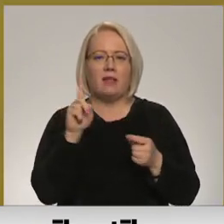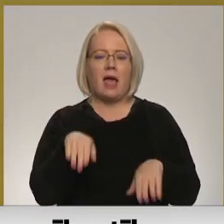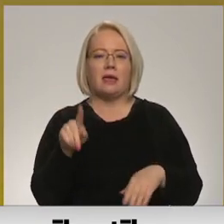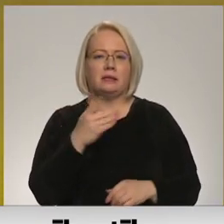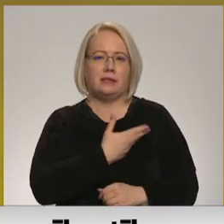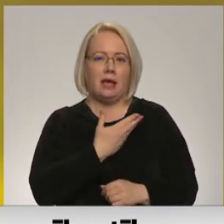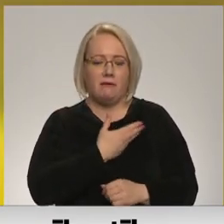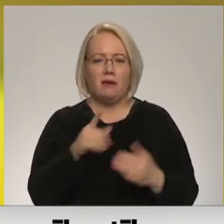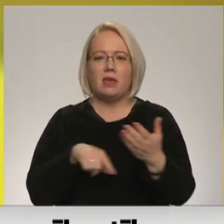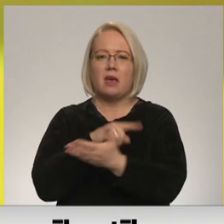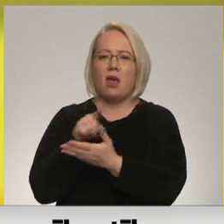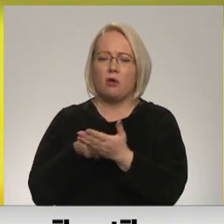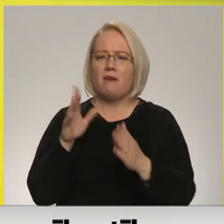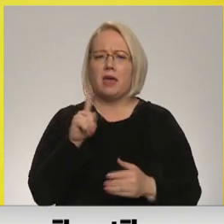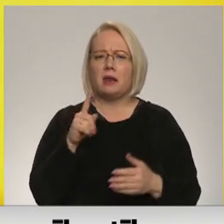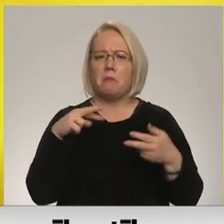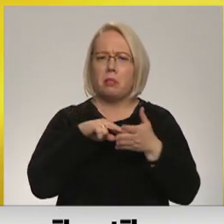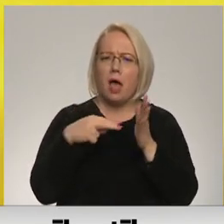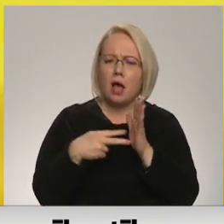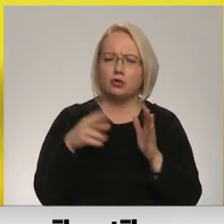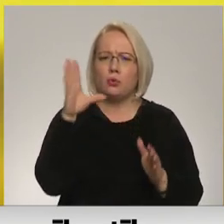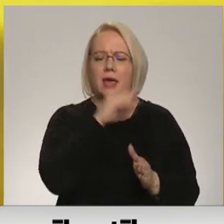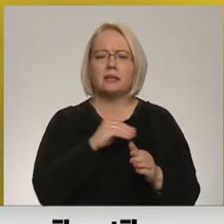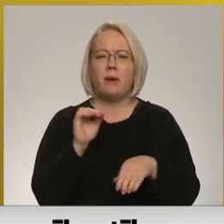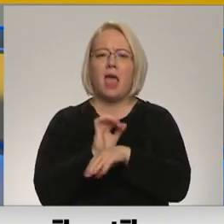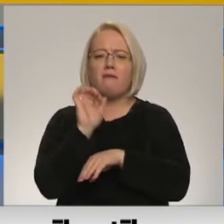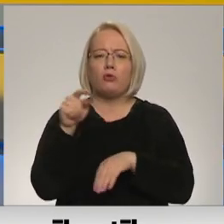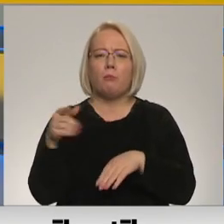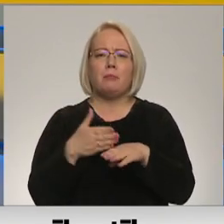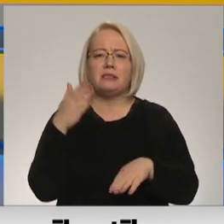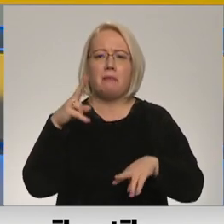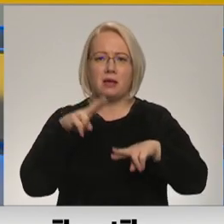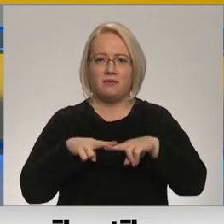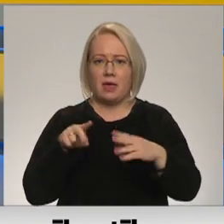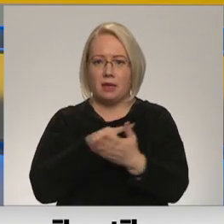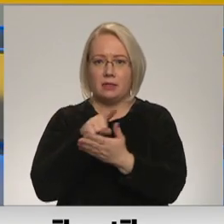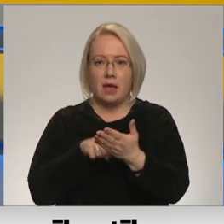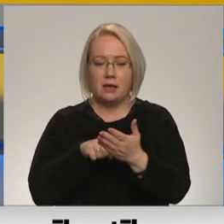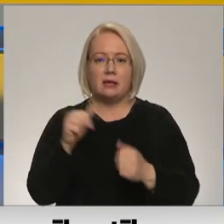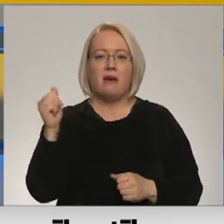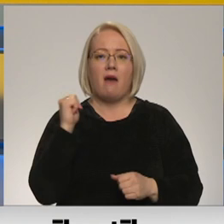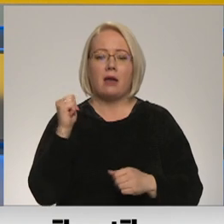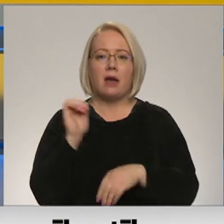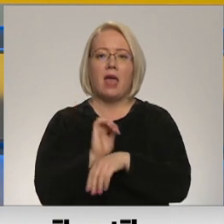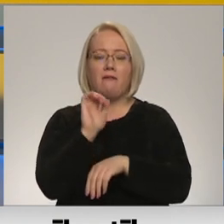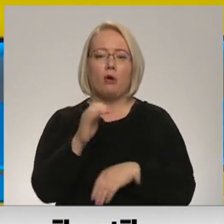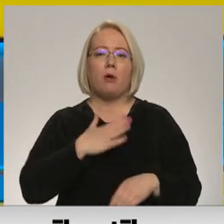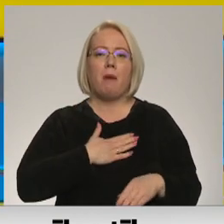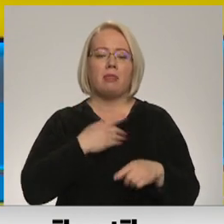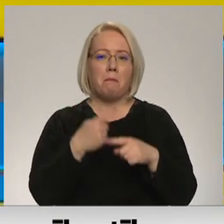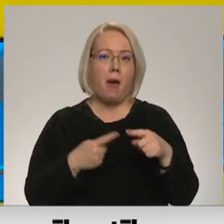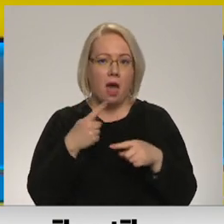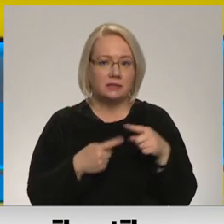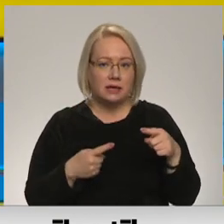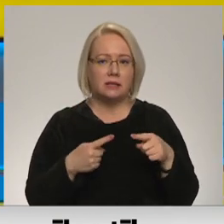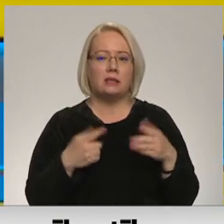plāns un iespēja evakuēties no šīs bīstamās vietas? Vakardiena evakuējās mana māsīce, kura